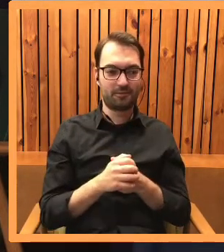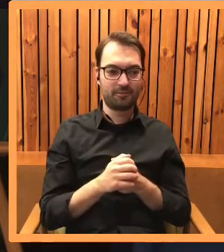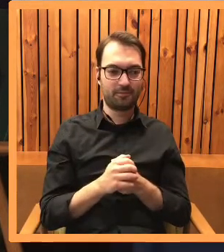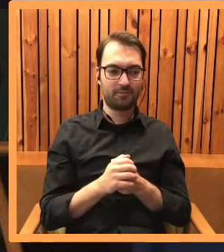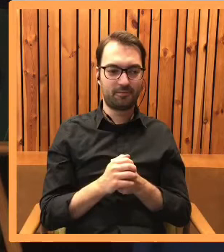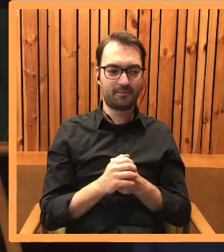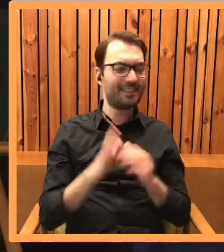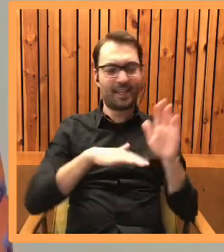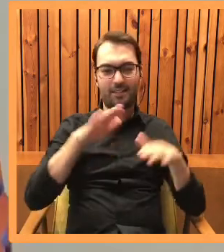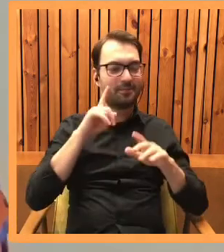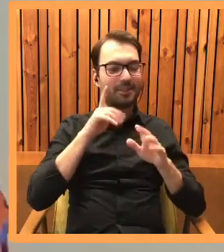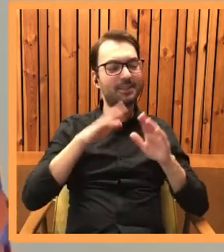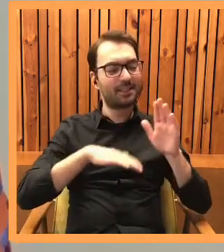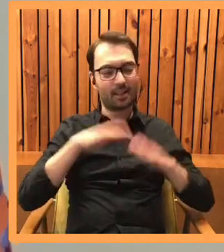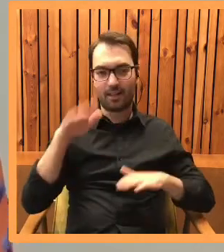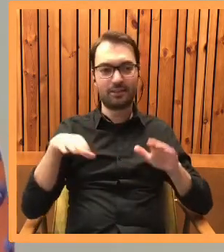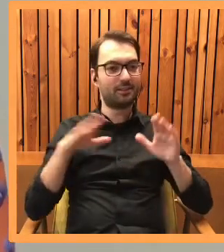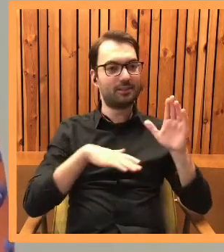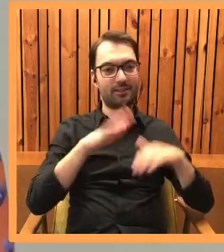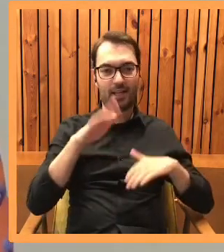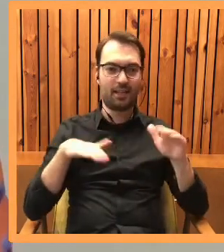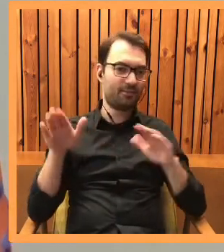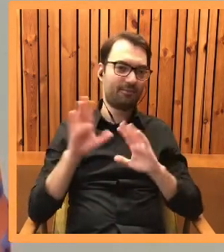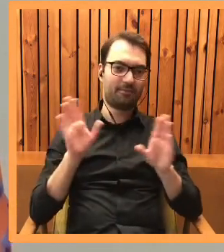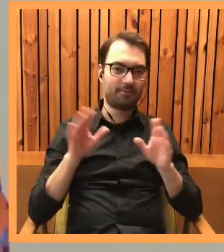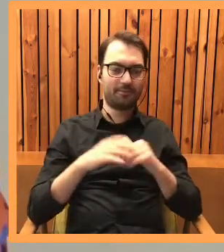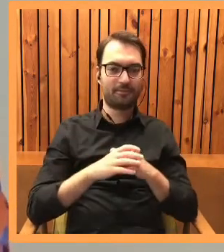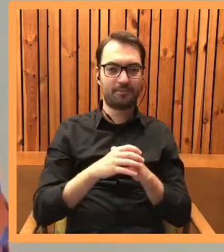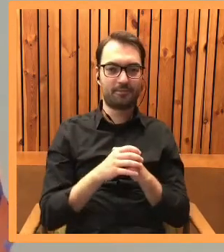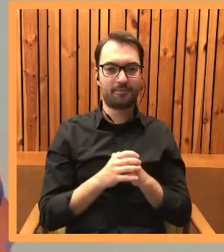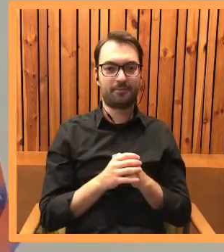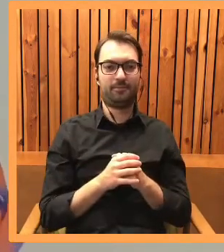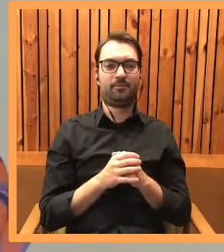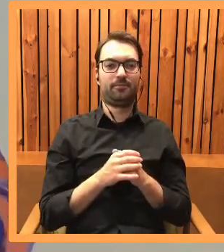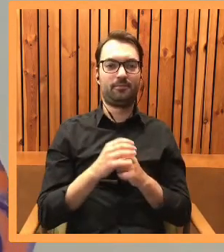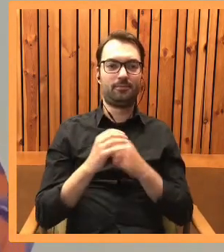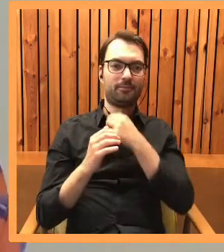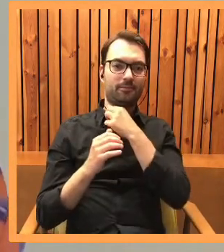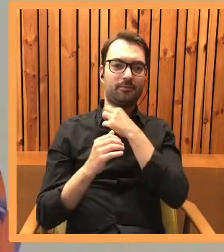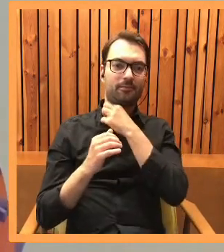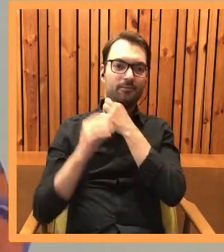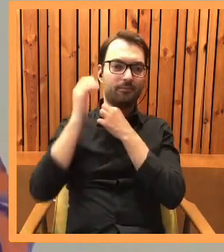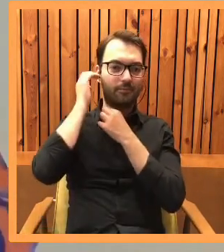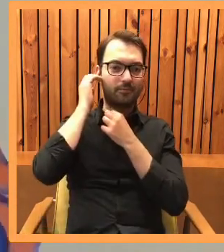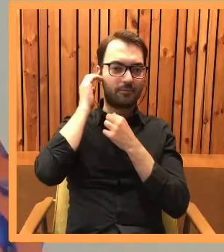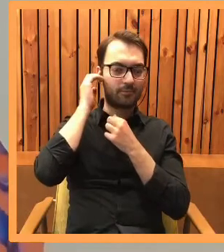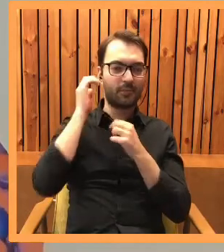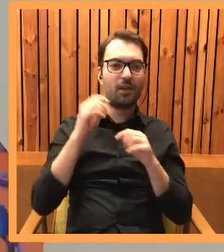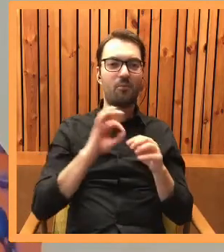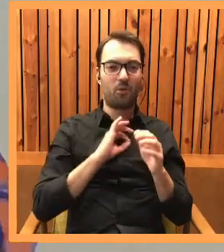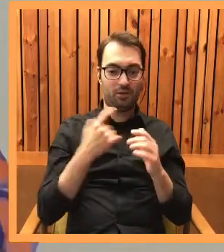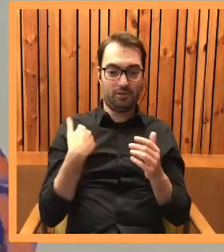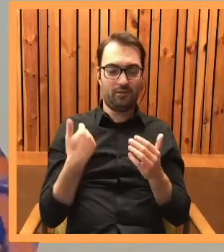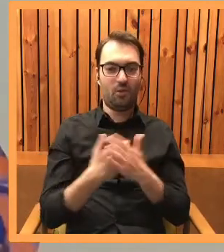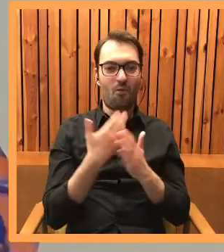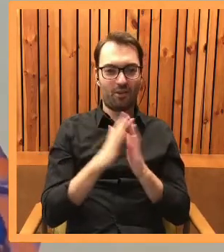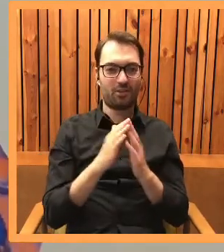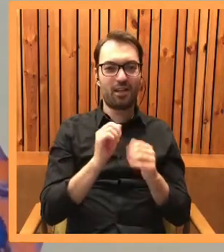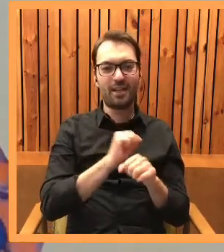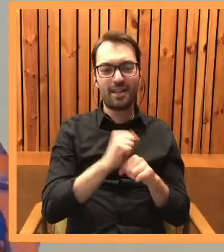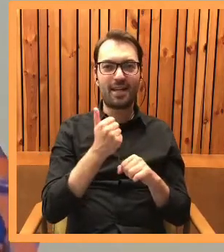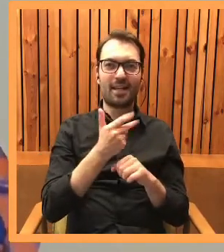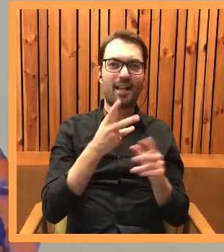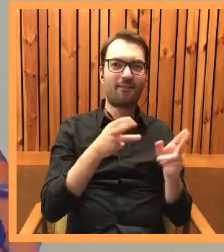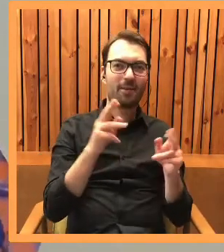Więc to zależy, naprawdę to zależy. Bo jest też w tej właśnie ostatniej powieści kilka momentów, kiedy